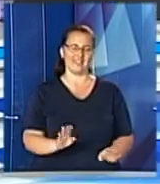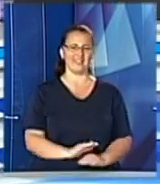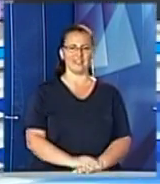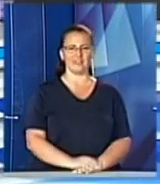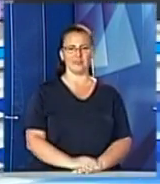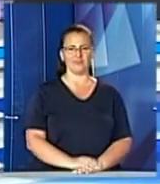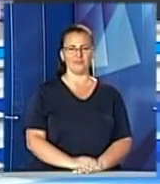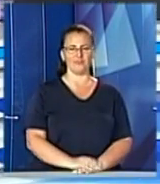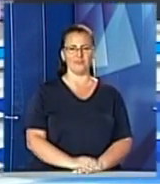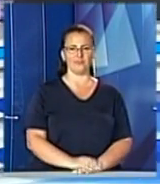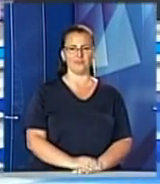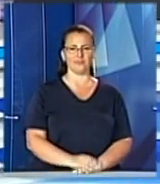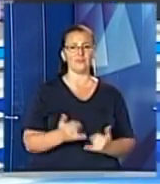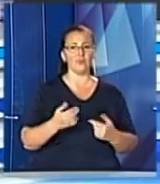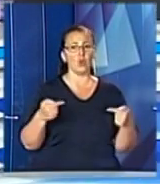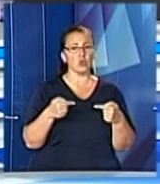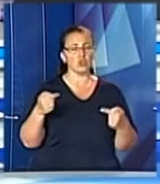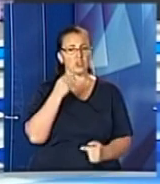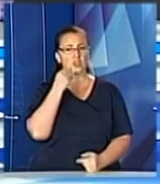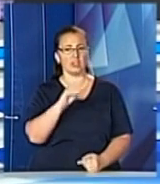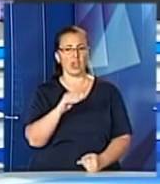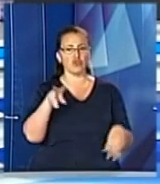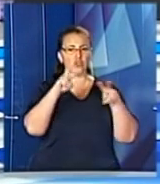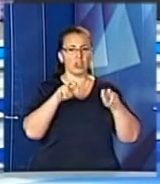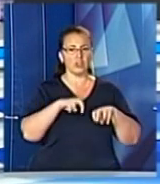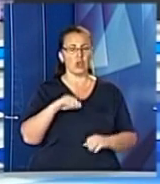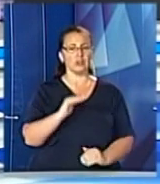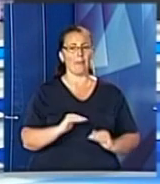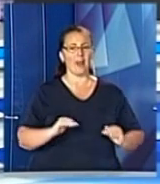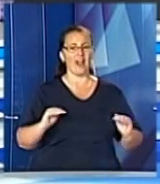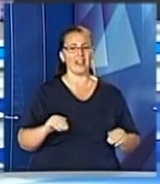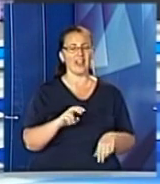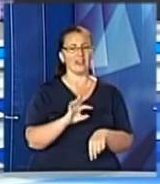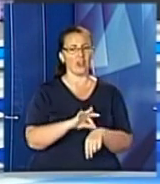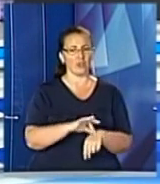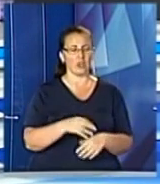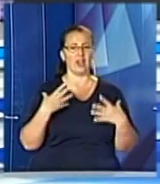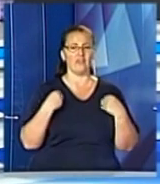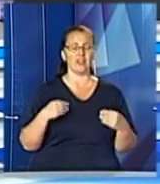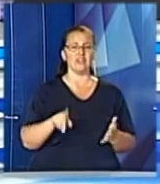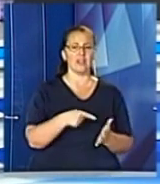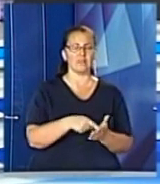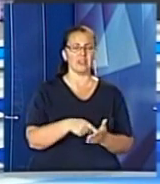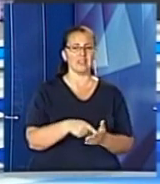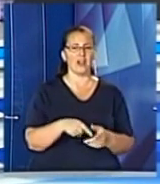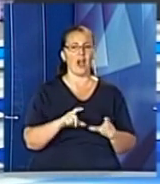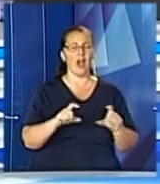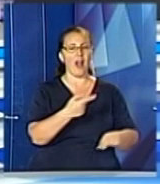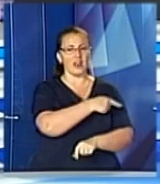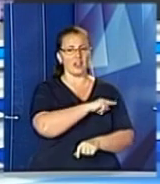Для точнішої та кращої діагностики маленьких пацієнтів Львівська міська дитяча лікарня отримала